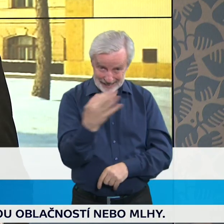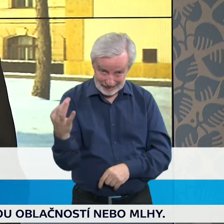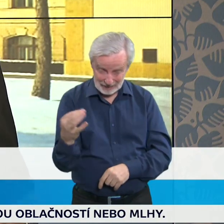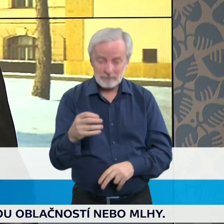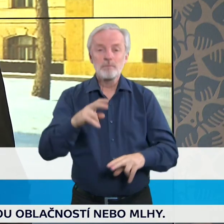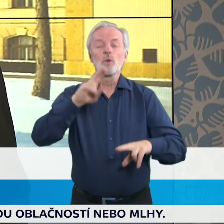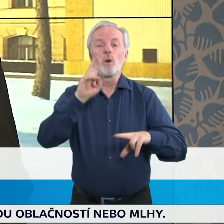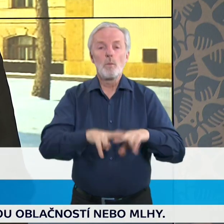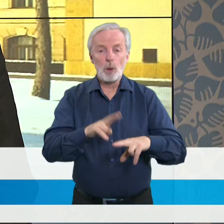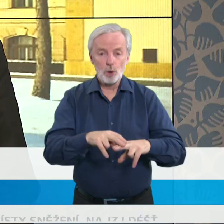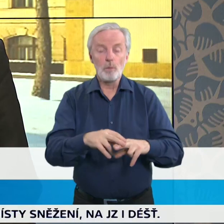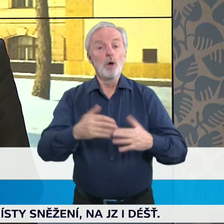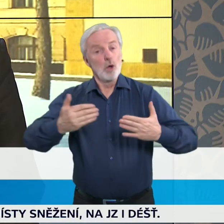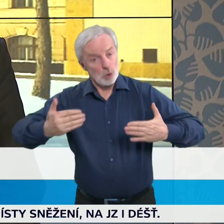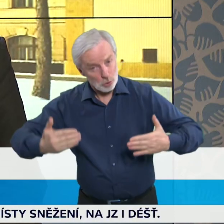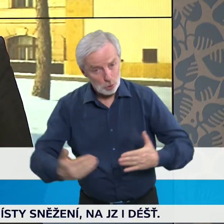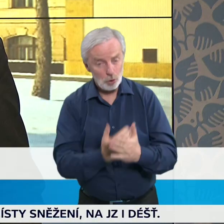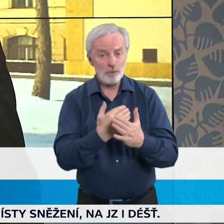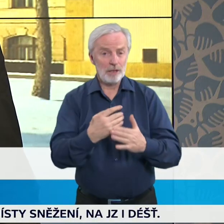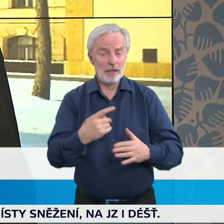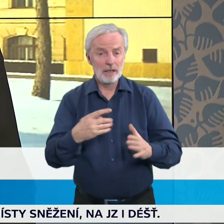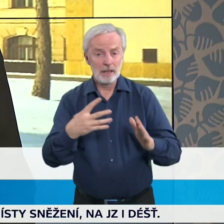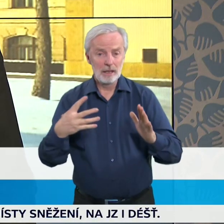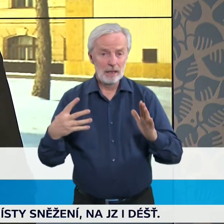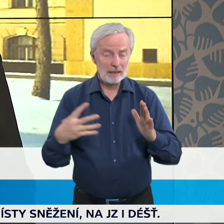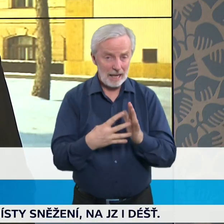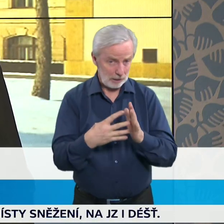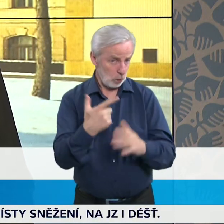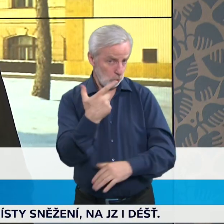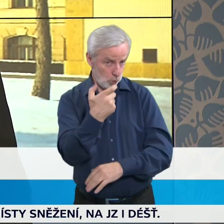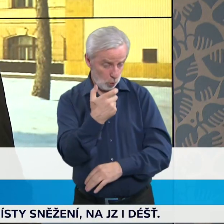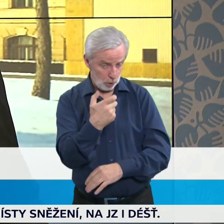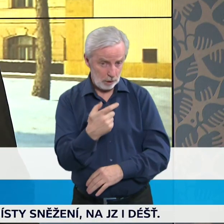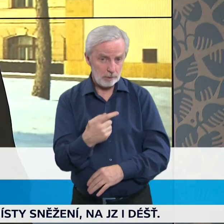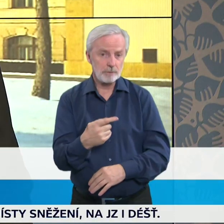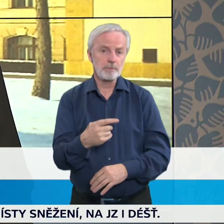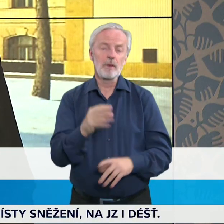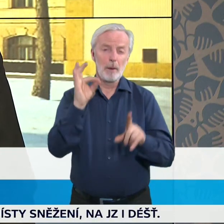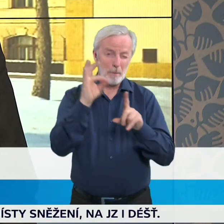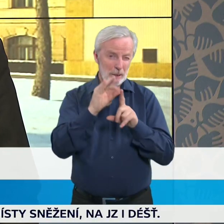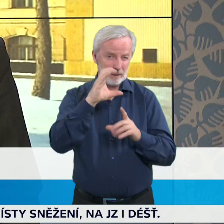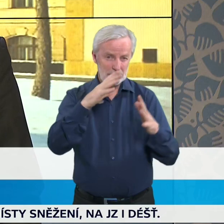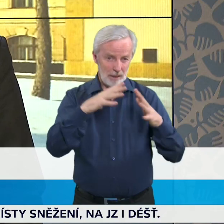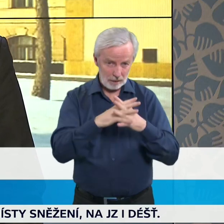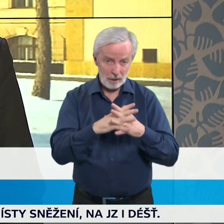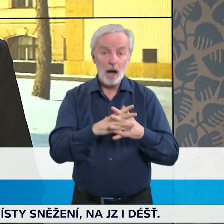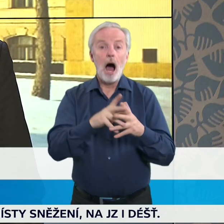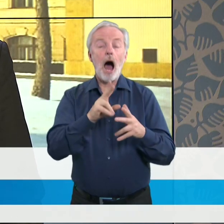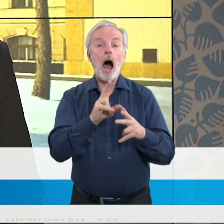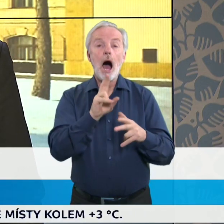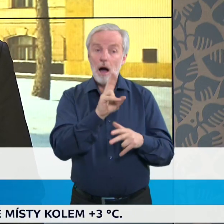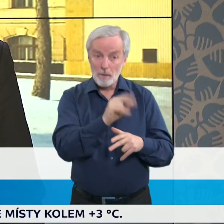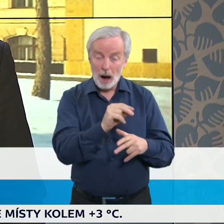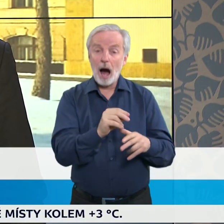člověk může udělat druhý test, který ho umožní, který můžní karanténu ukončit. Nicméně i